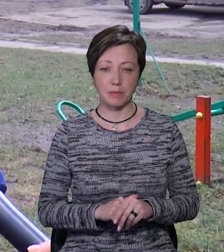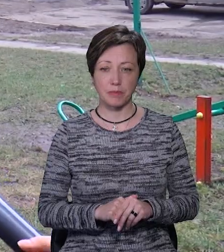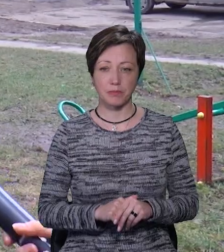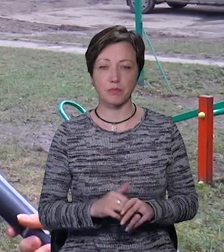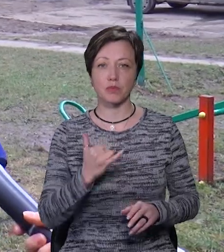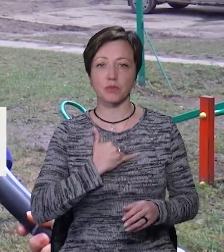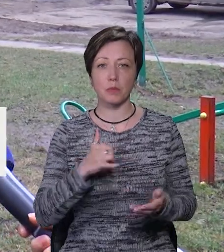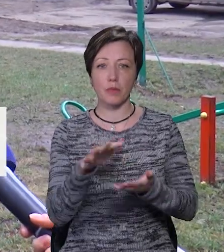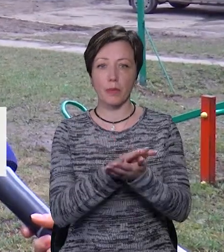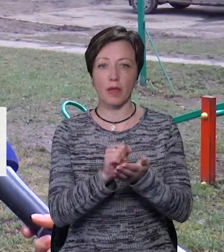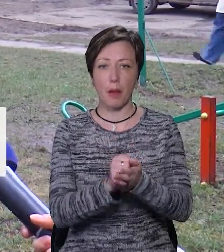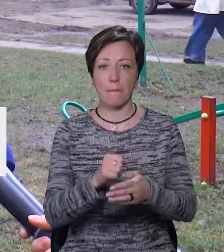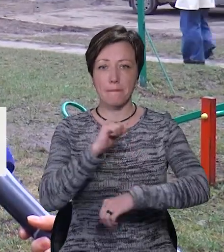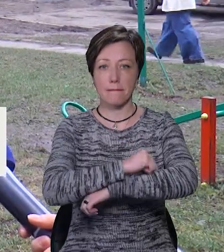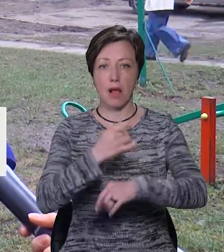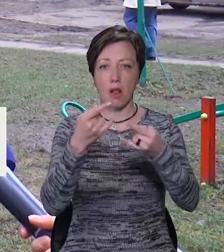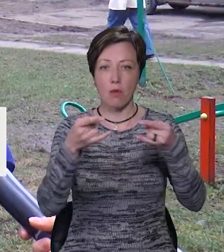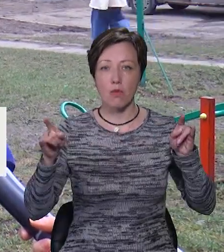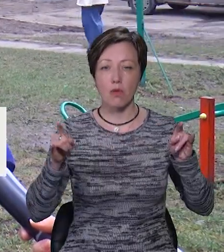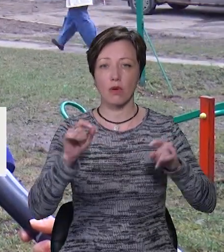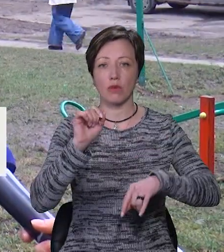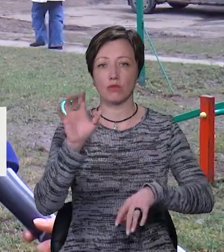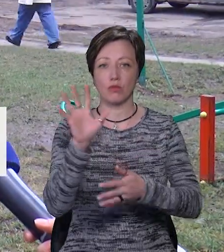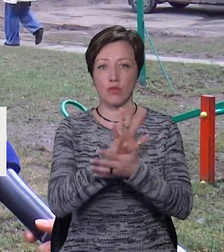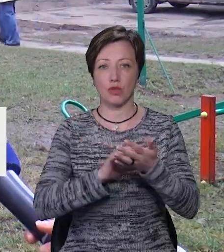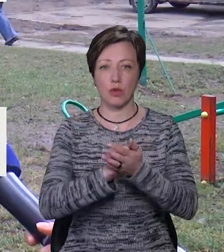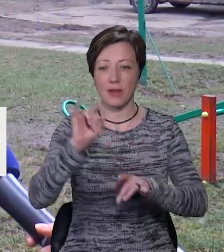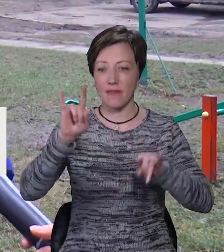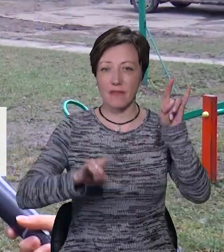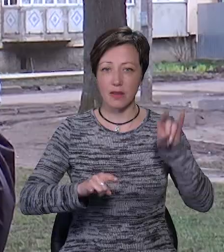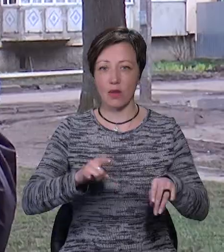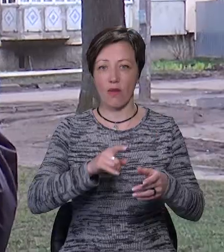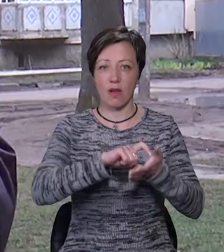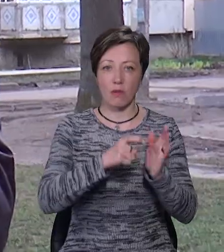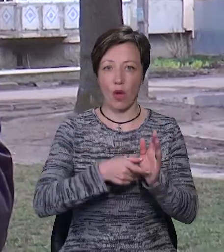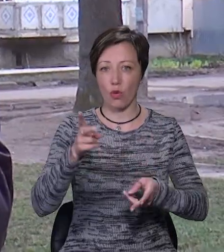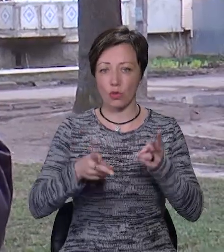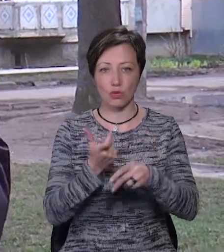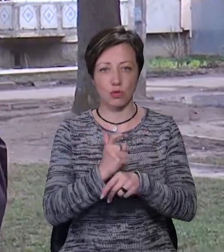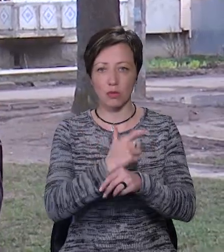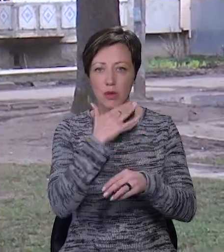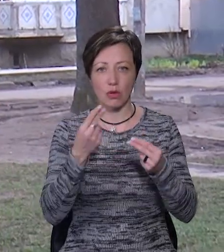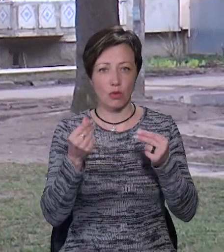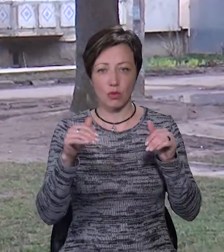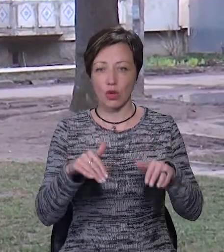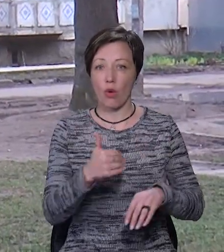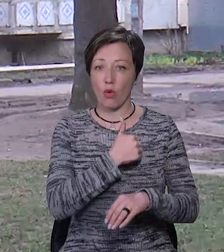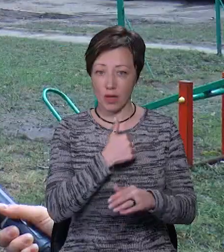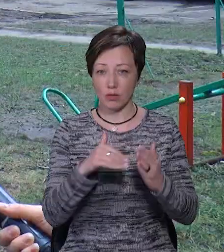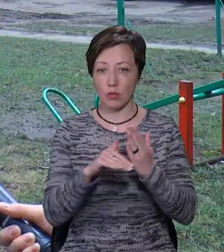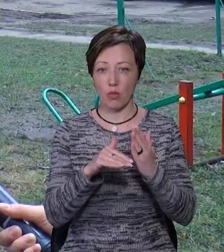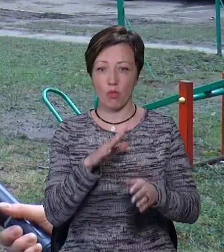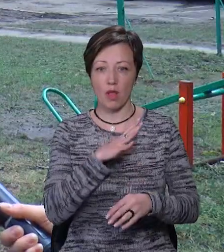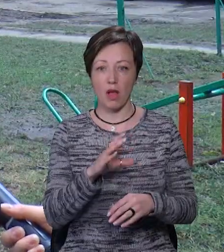В мене пошкоджений балкон, пошкоджені всі вікна, в комнаті, в кухні. Дуже багато кошти. Хтіла, щоб мені допомога